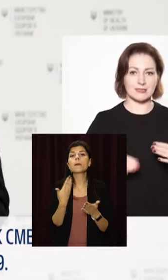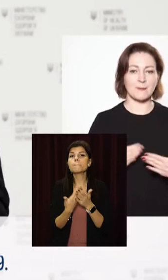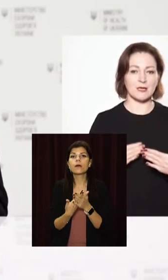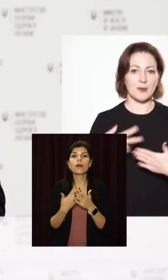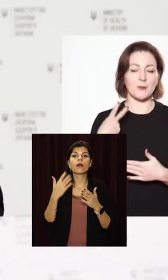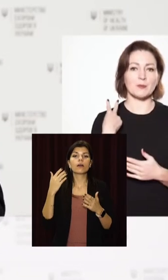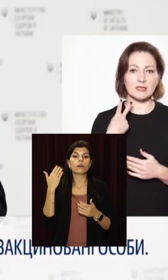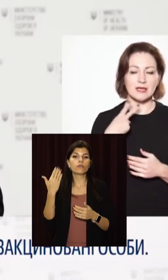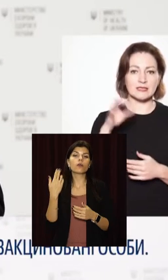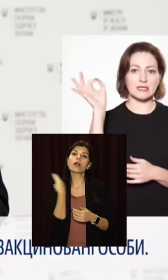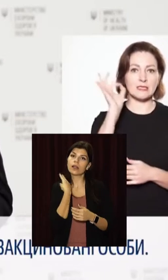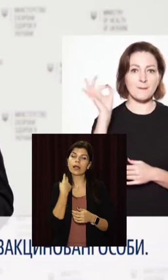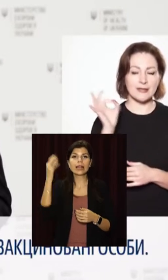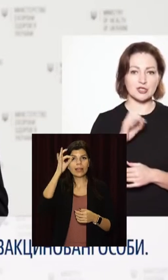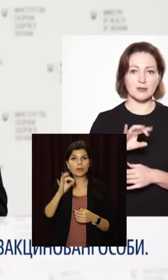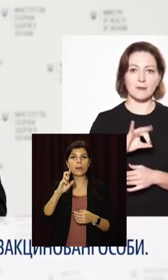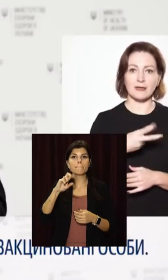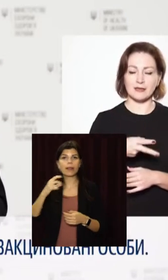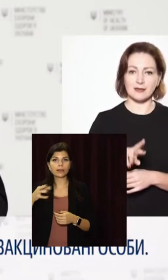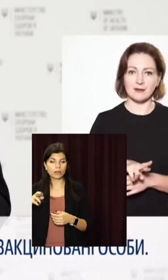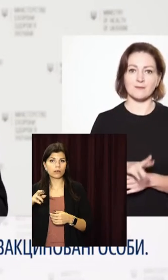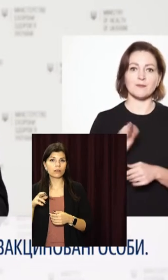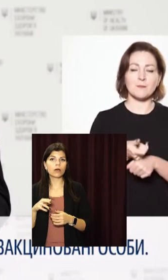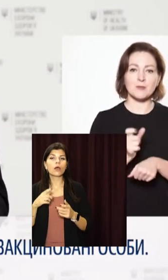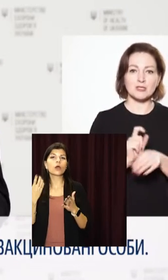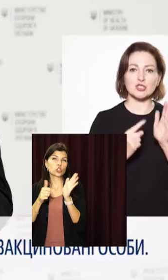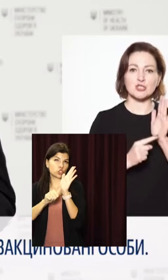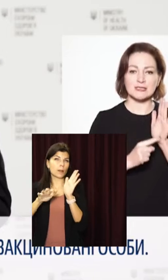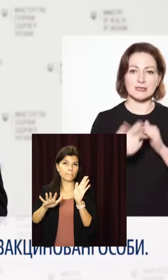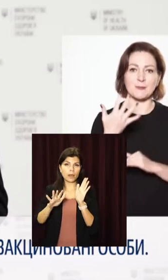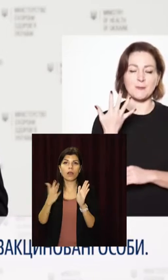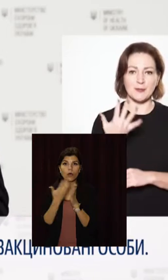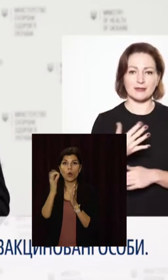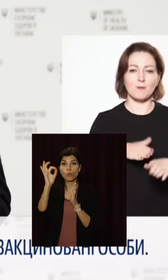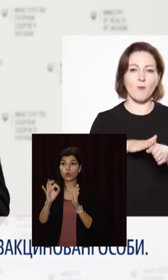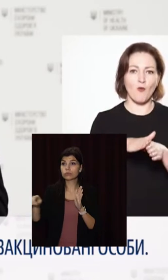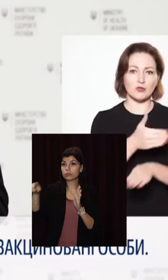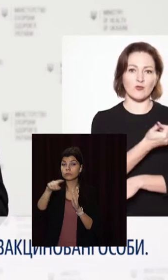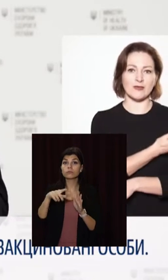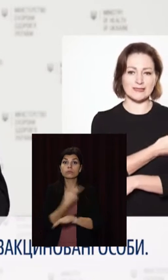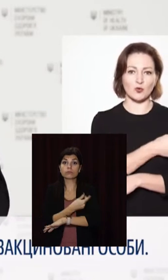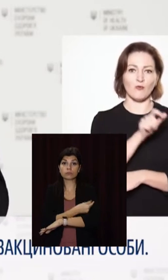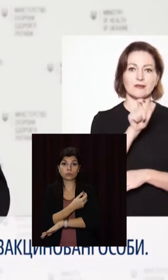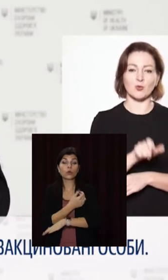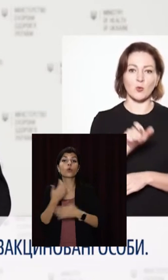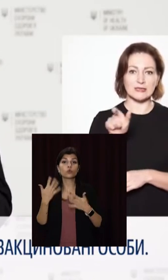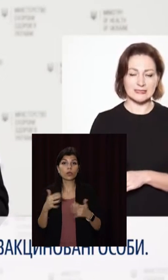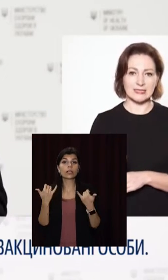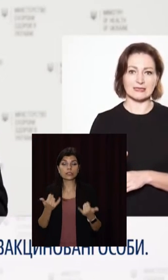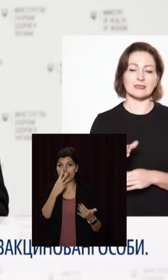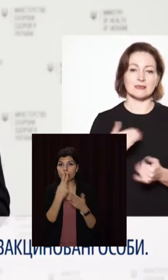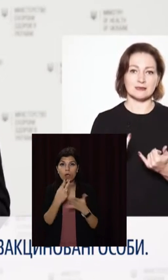Велика Британія, Німеччина, Бельгія із більш ніж 65 повністю вакцинованого населення зараз